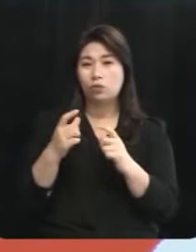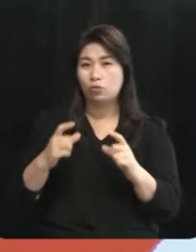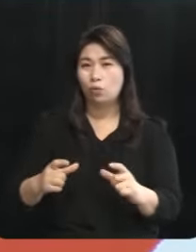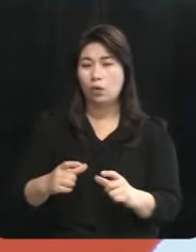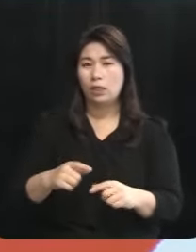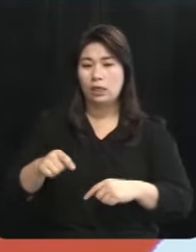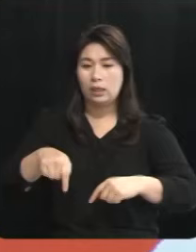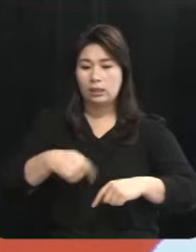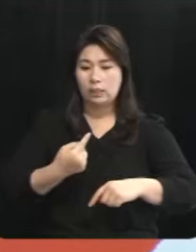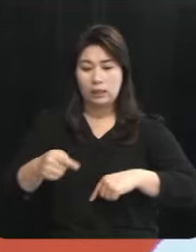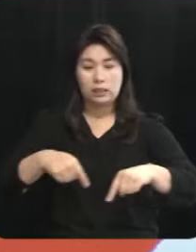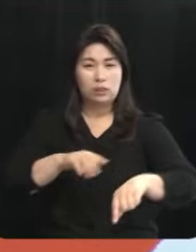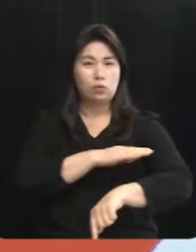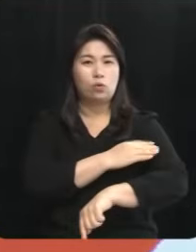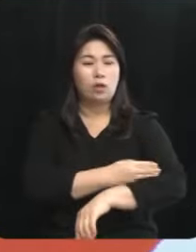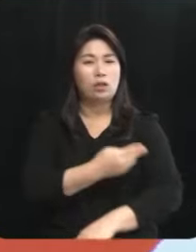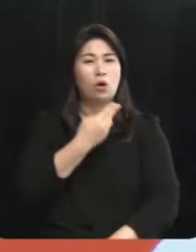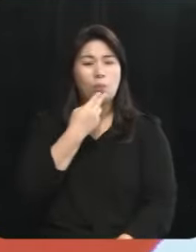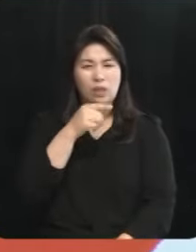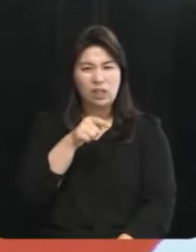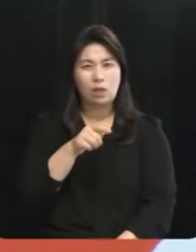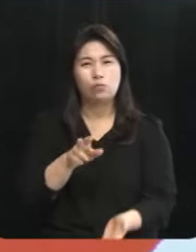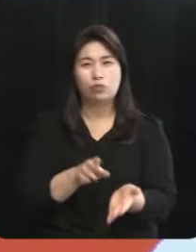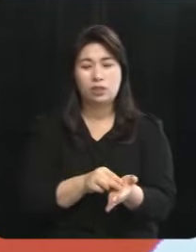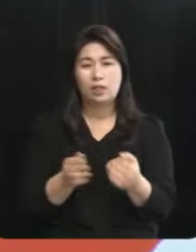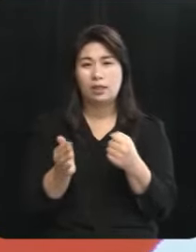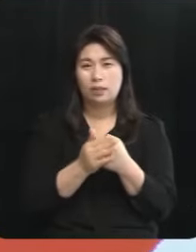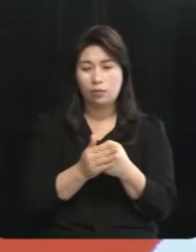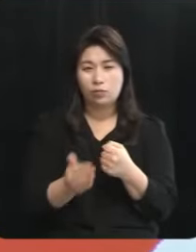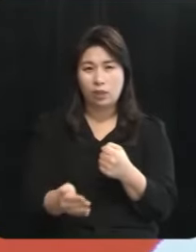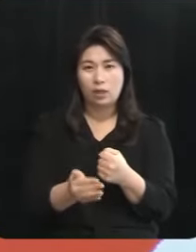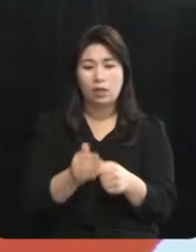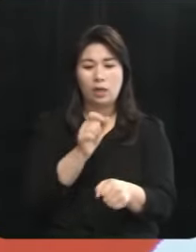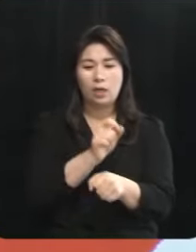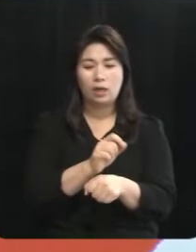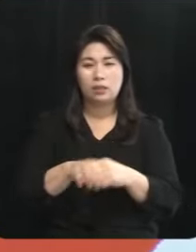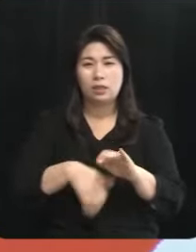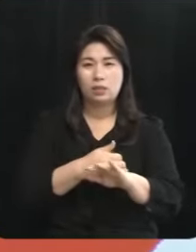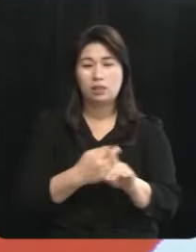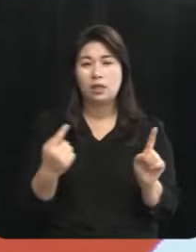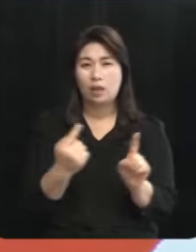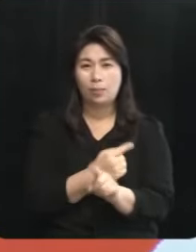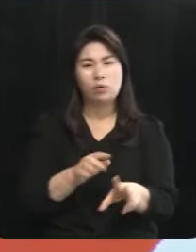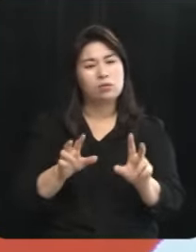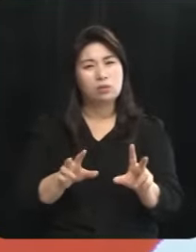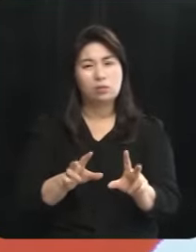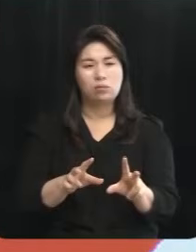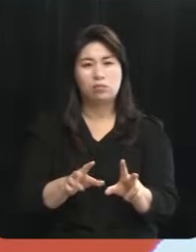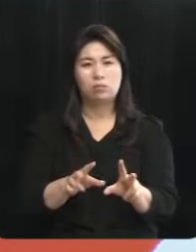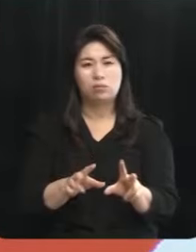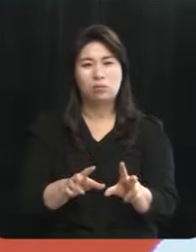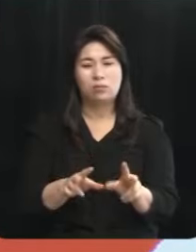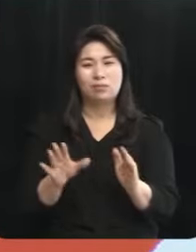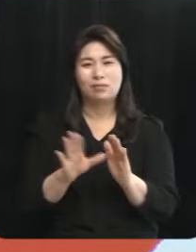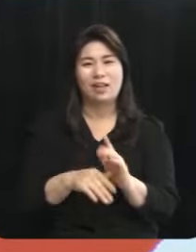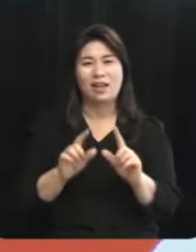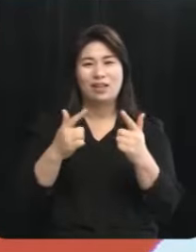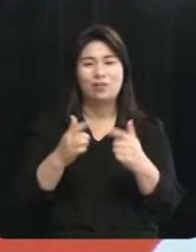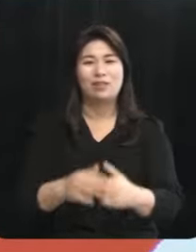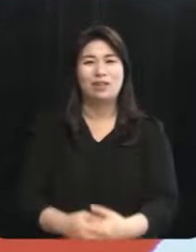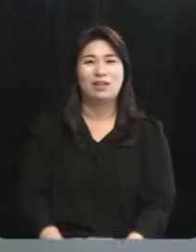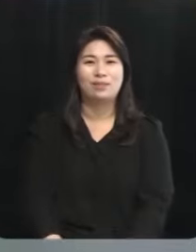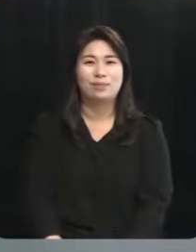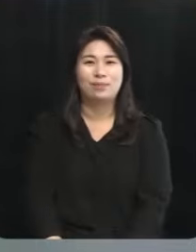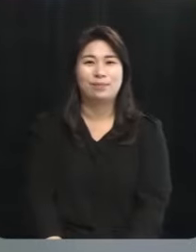자치권이 없는 게 문제입니다 따라서 행정체제 개편은 지금으로서는 시기상조라고 생각하고 있습니다